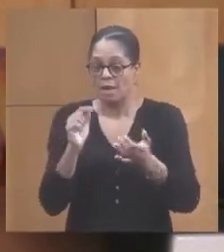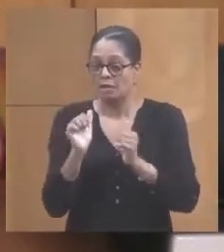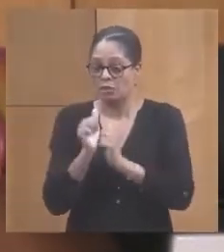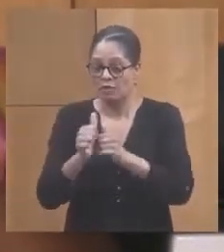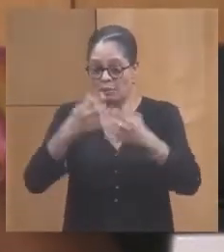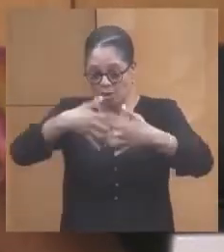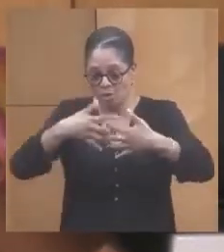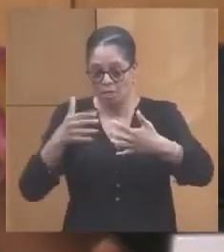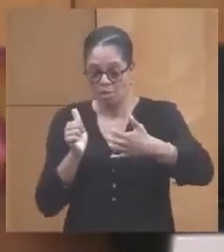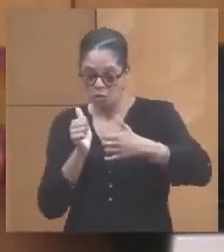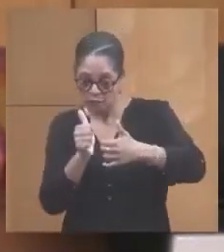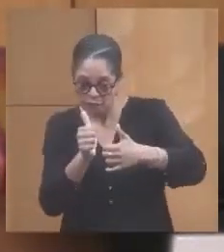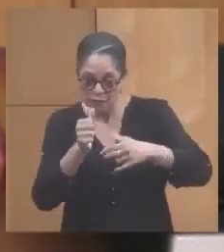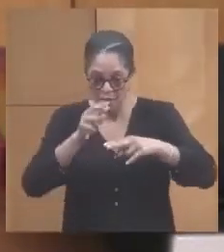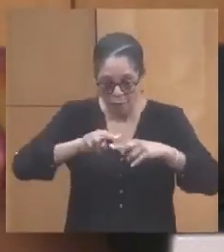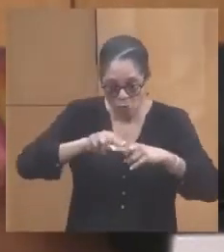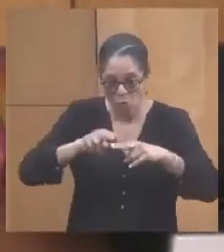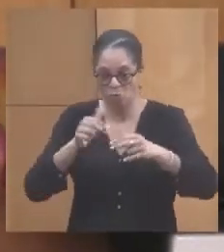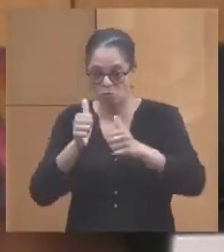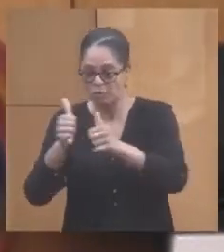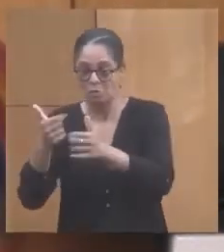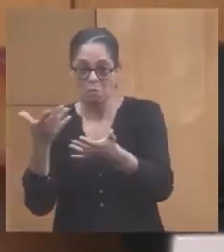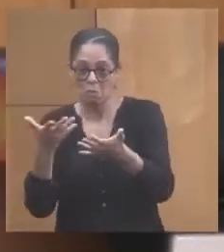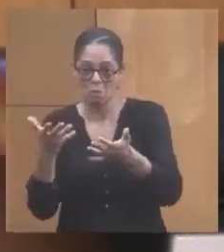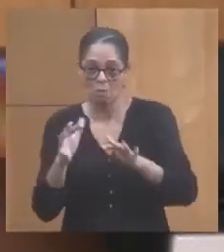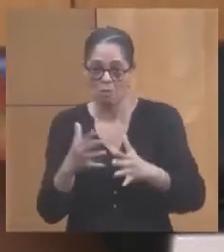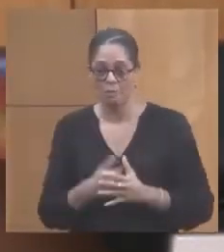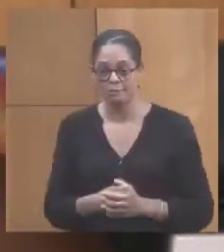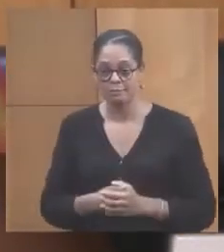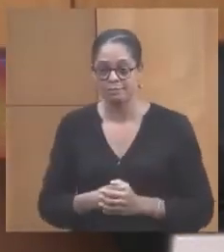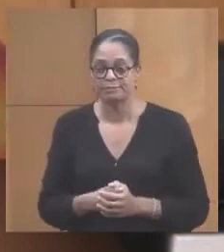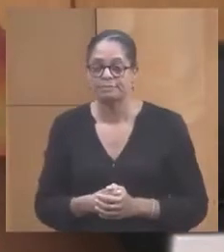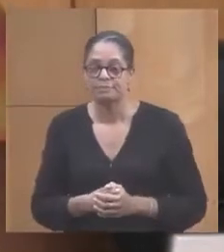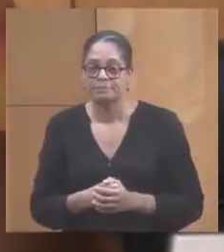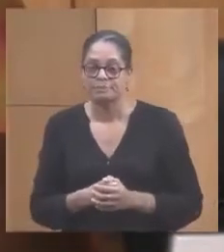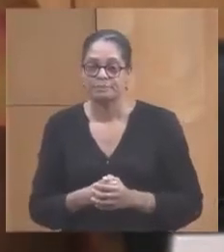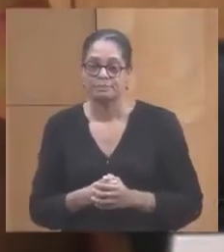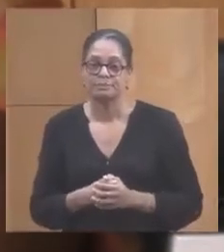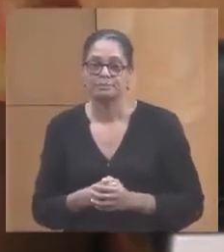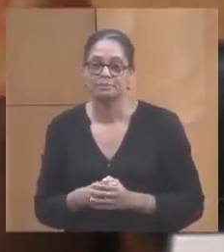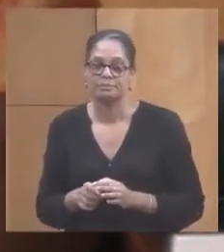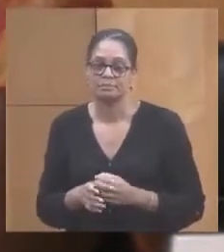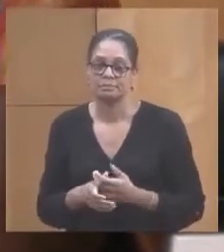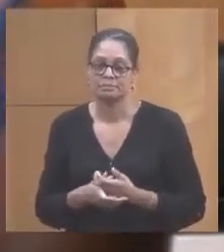suivi de ces machines sur le terrain ? Voilà.